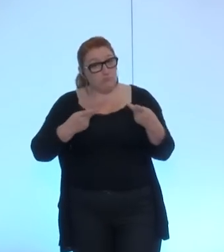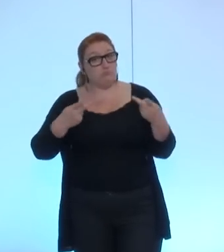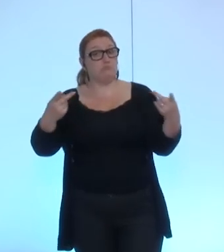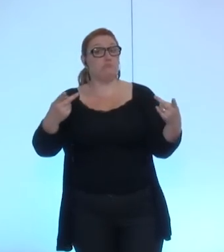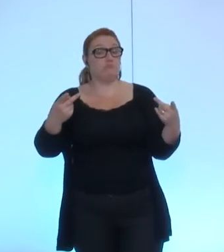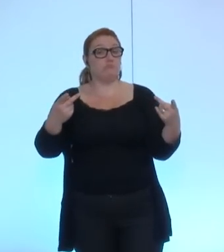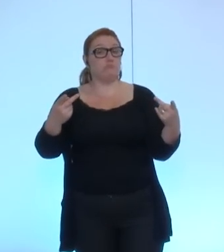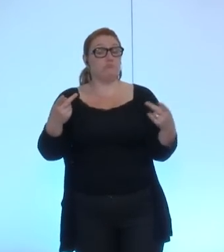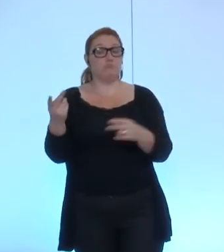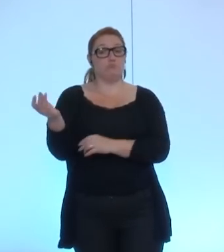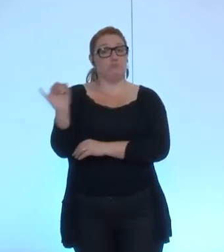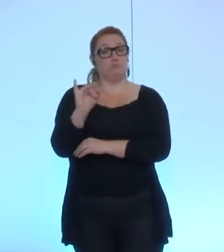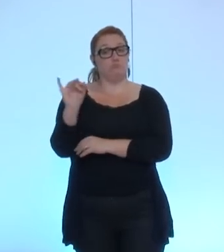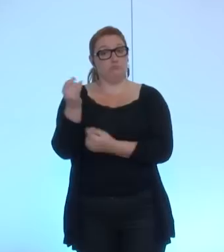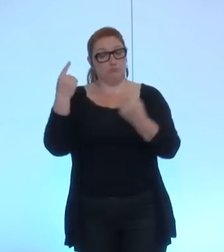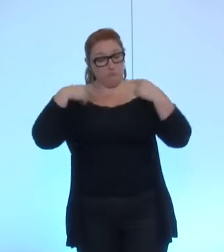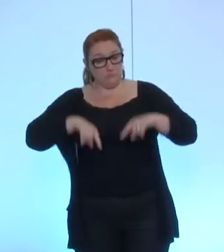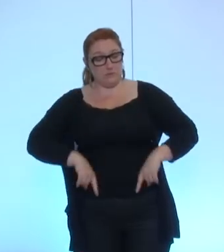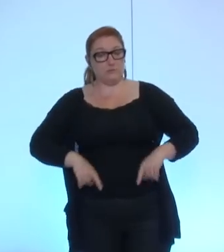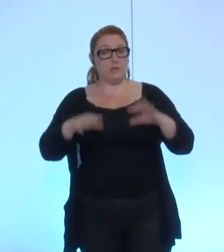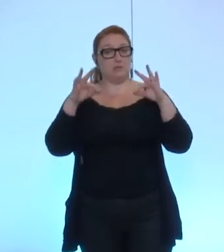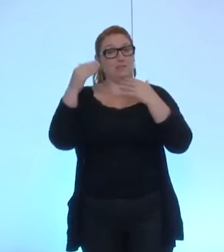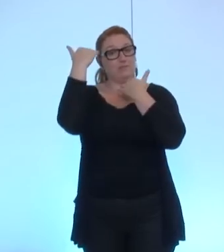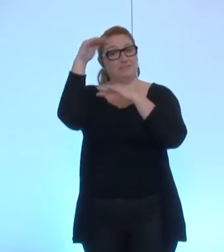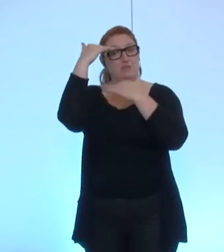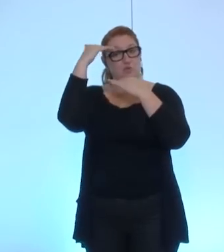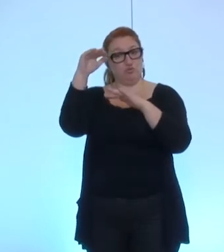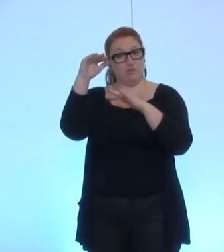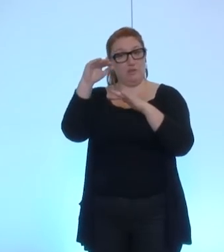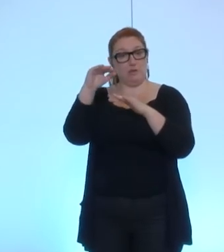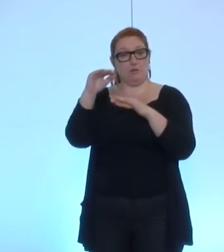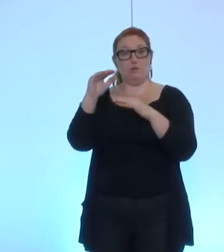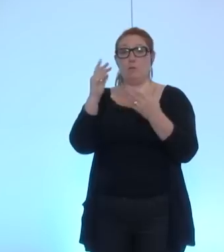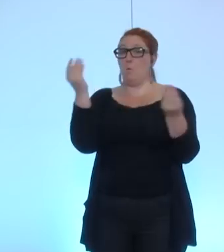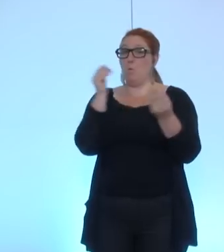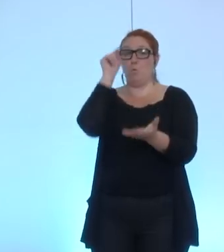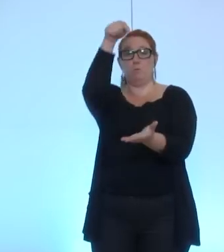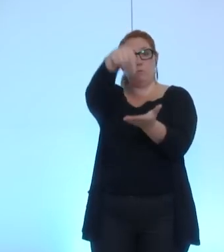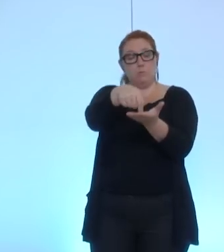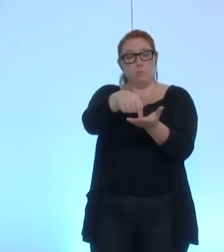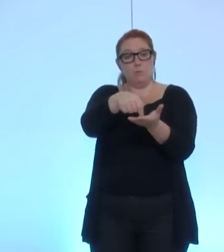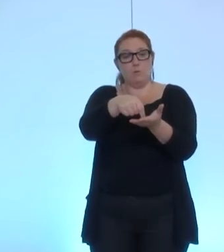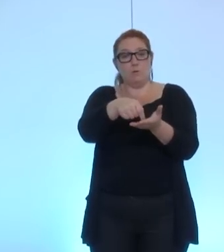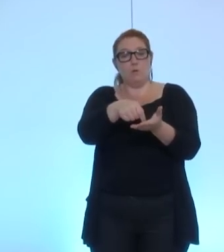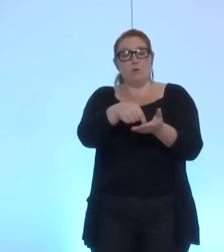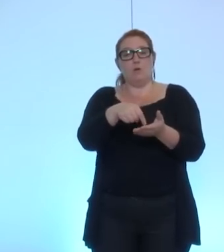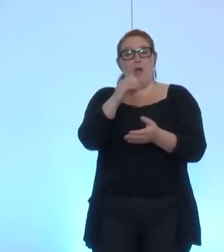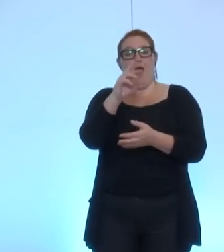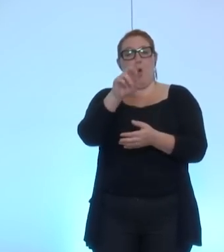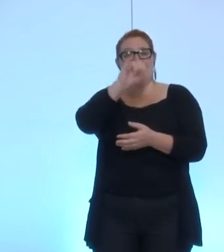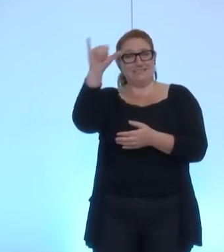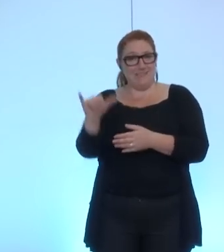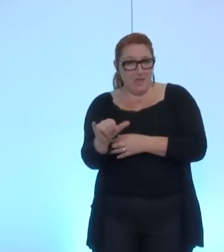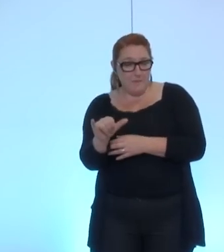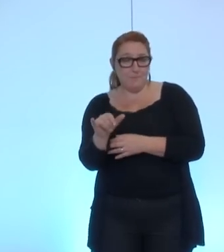par le ministère des affaires étrangères à l'issue d'une rencontre au quai d'Orsay où Laurent Fabius et Bernard